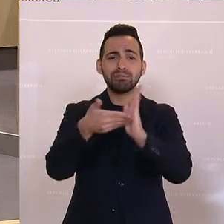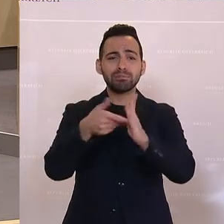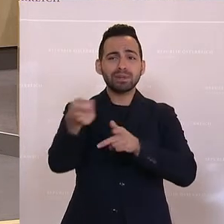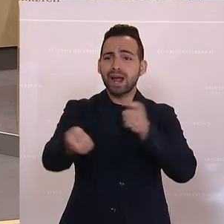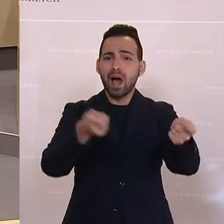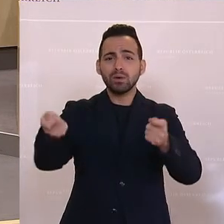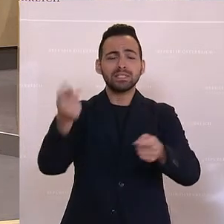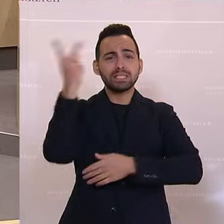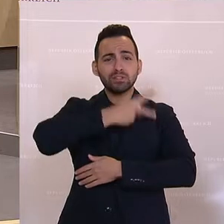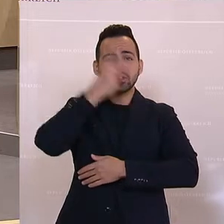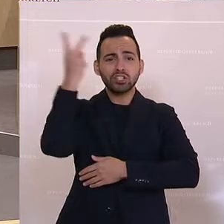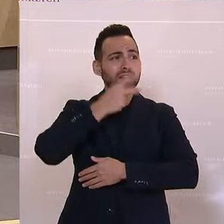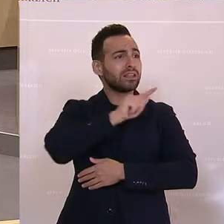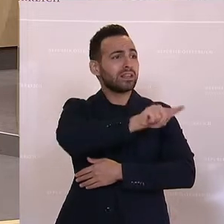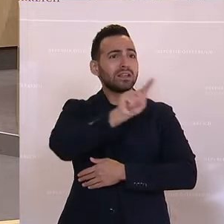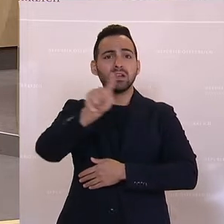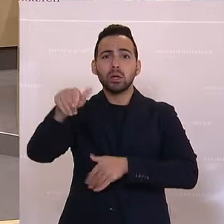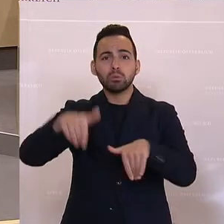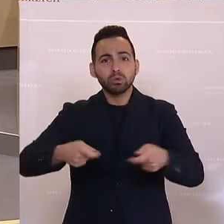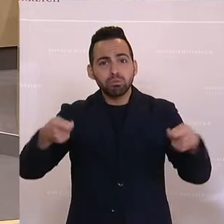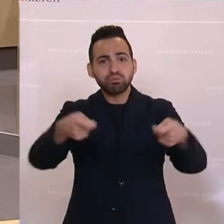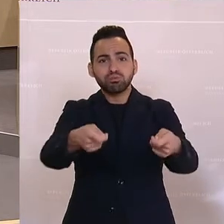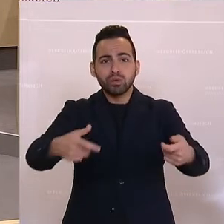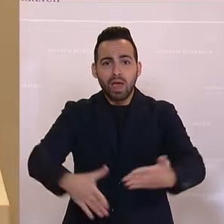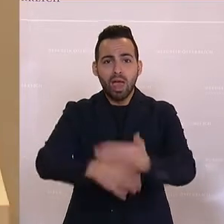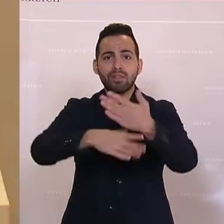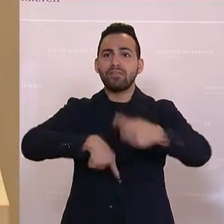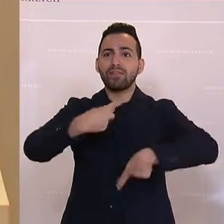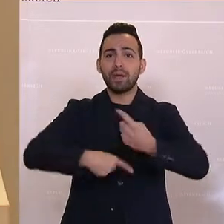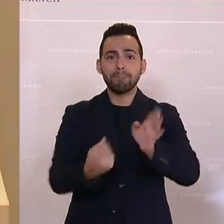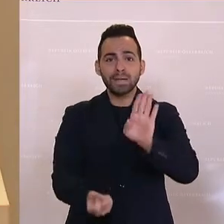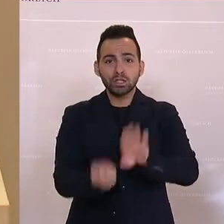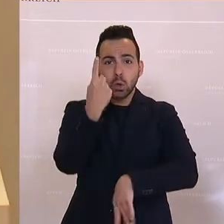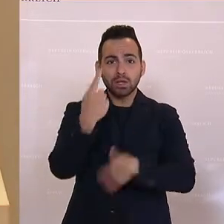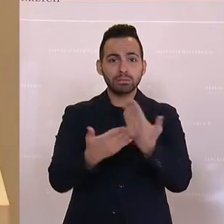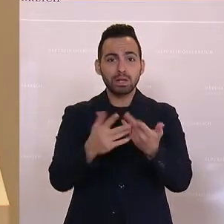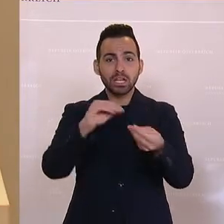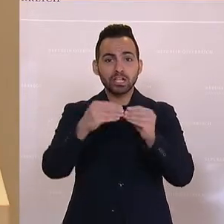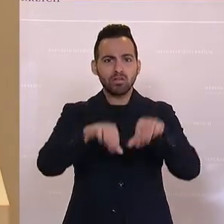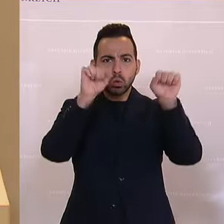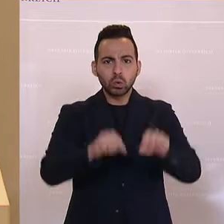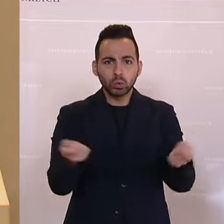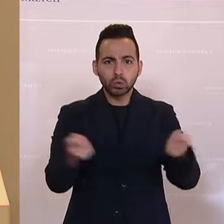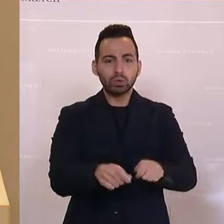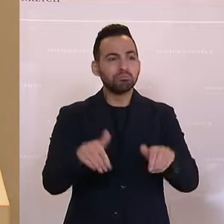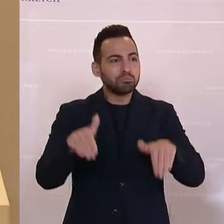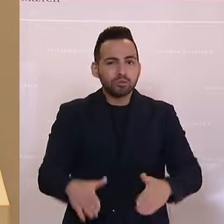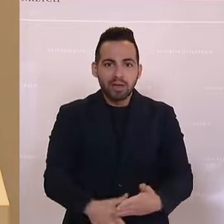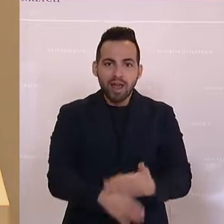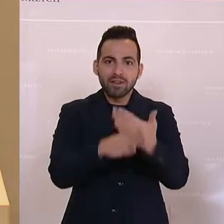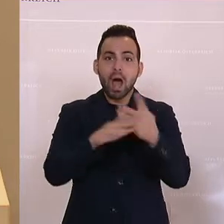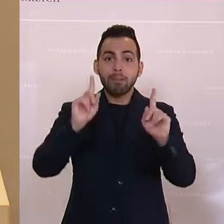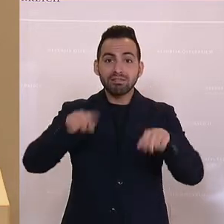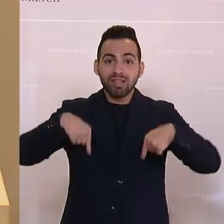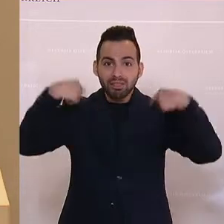musste man manchen durch die Krise helfen. Das ist ganz klar, vor allem, wenn man jemandem das Geschäft schließt. Aber dass man sich nachher